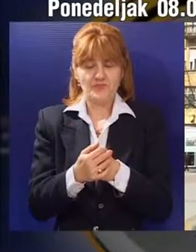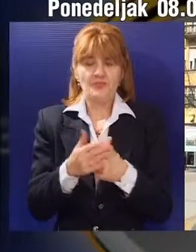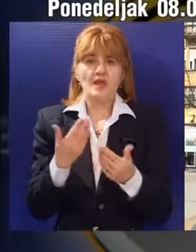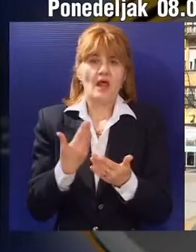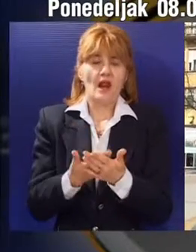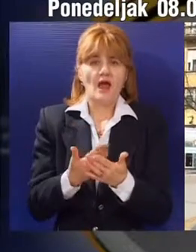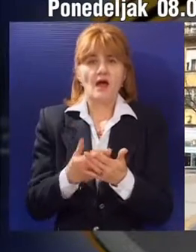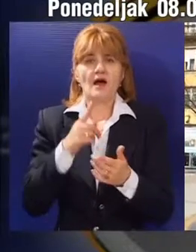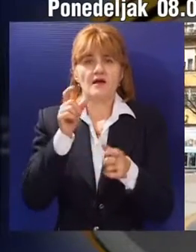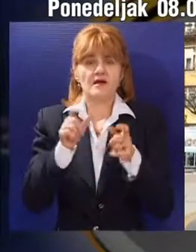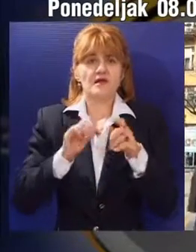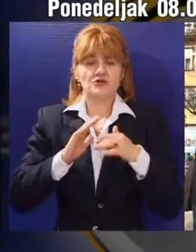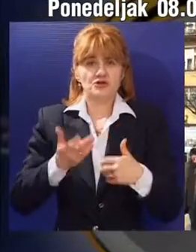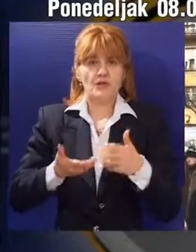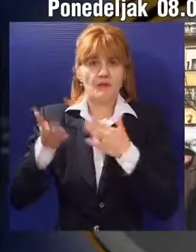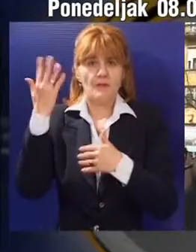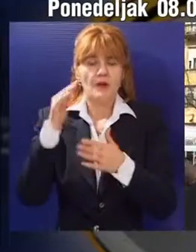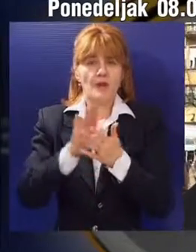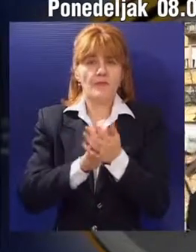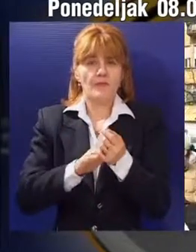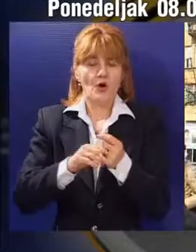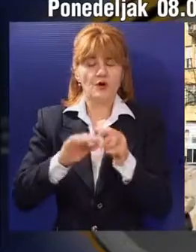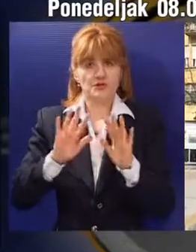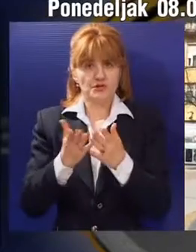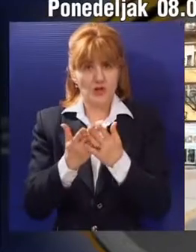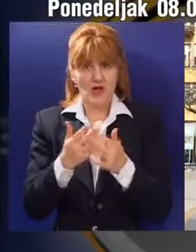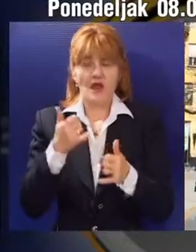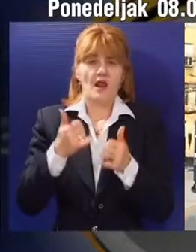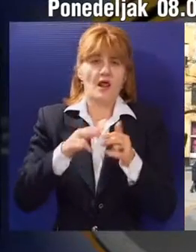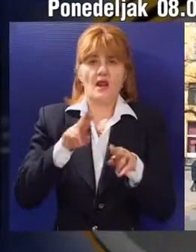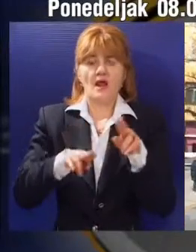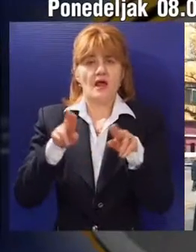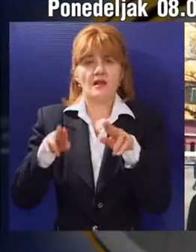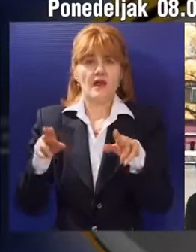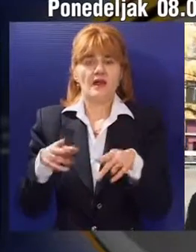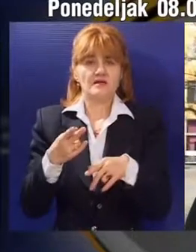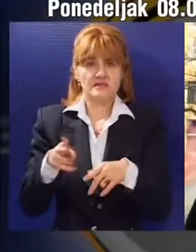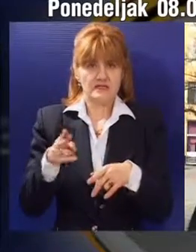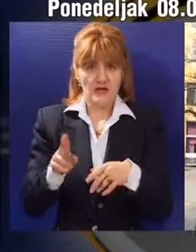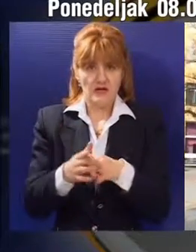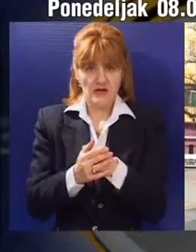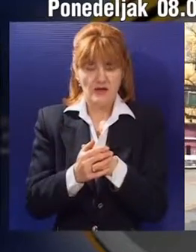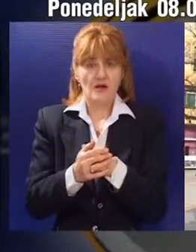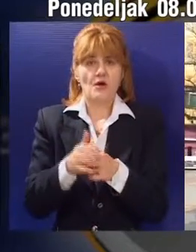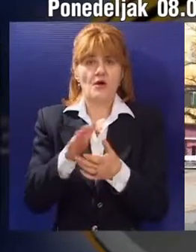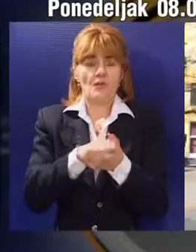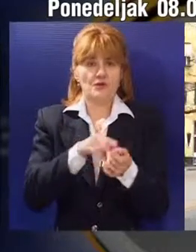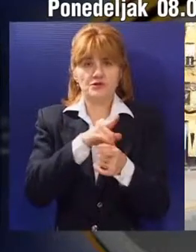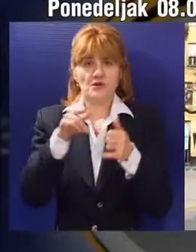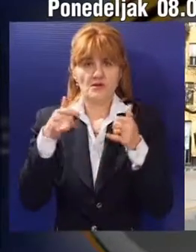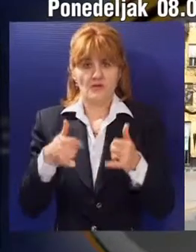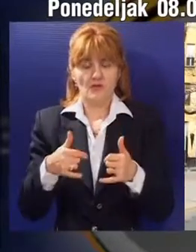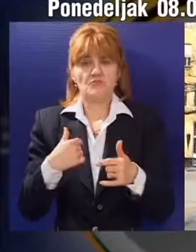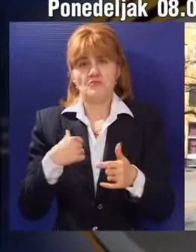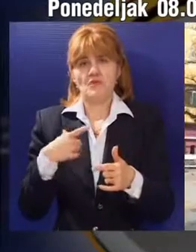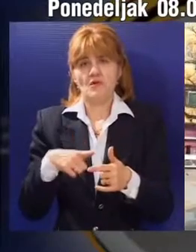Neka aktivistkinja je to lansirala, da li je Roza Luksemburg ili tako neka cifra žetkinja za ženska prava,